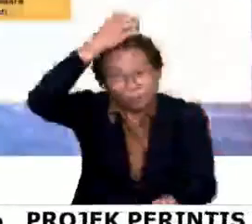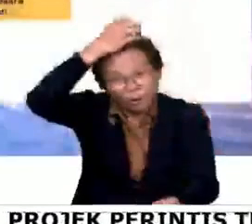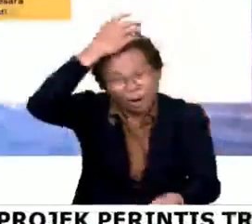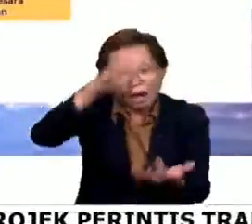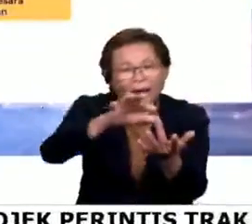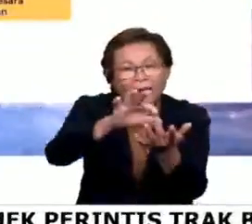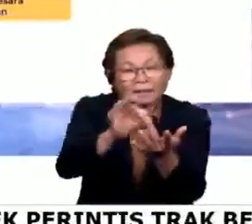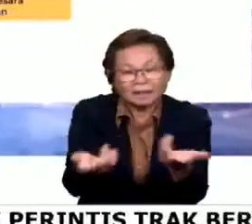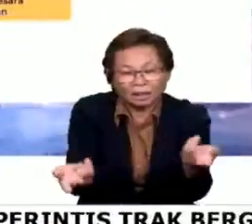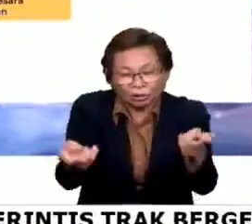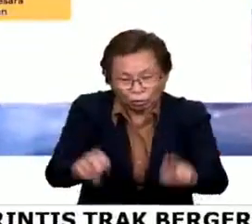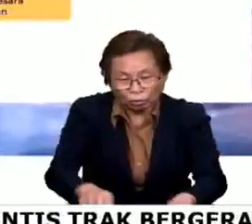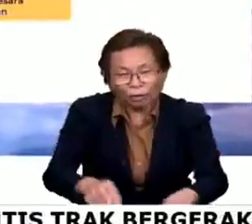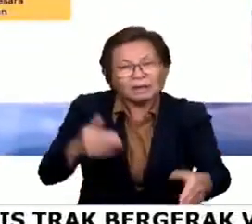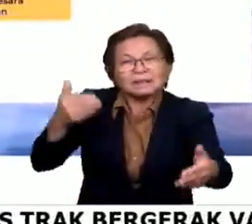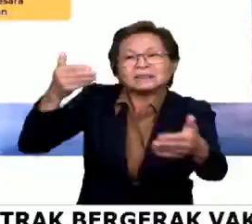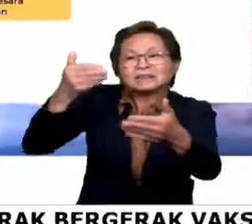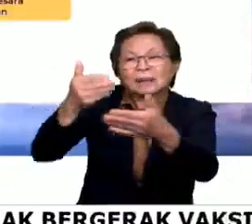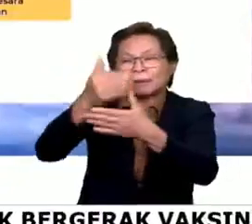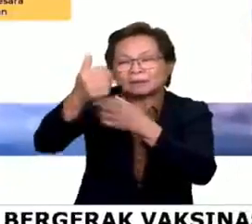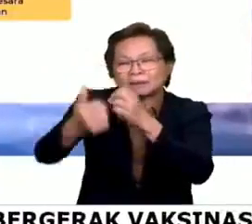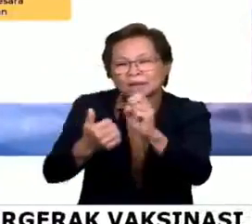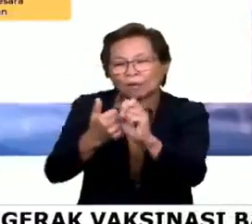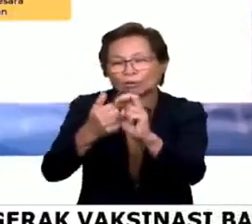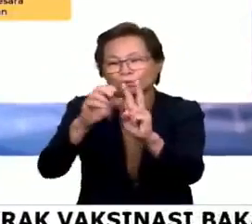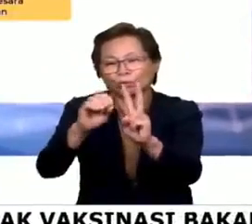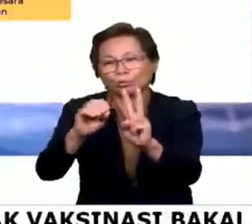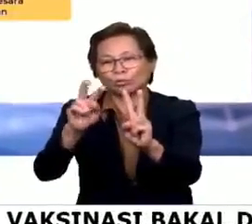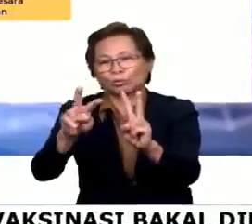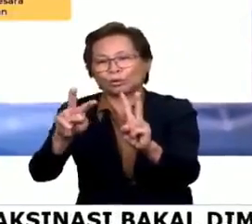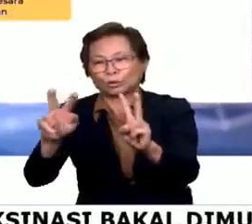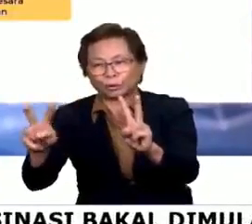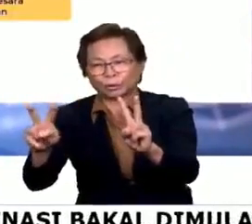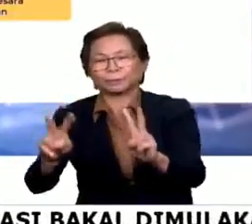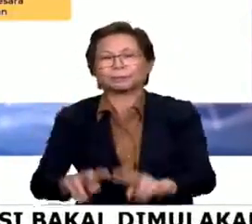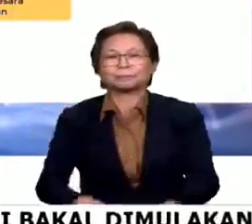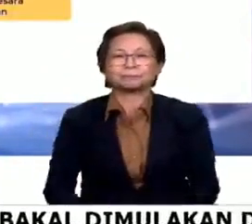kontrak sedia ada sehingga tahun 2022.